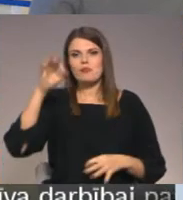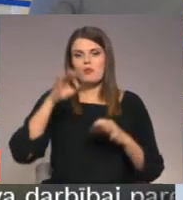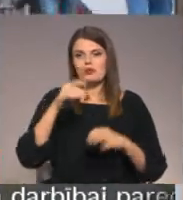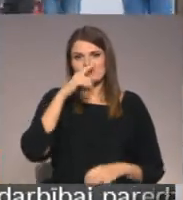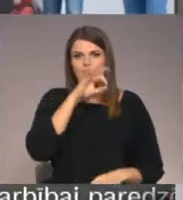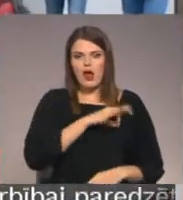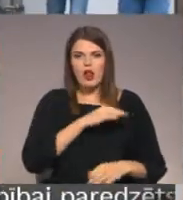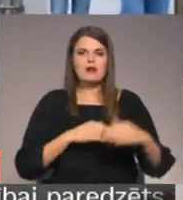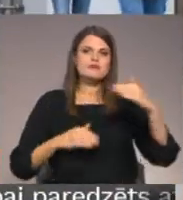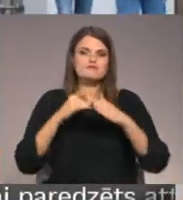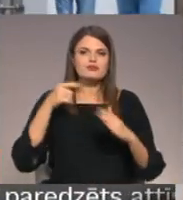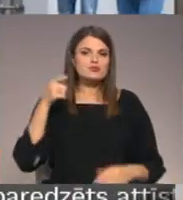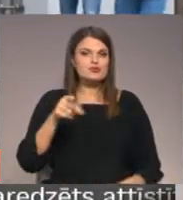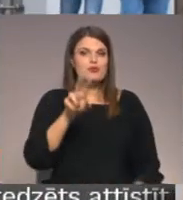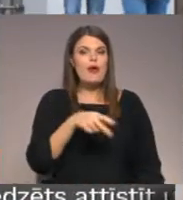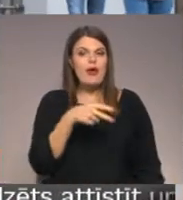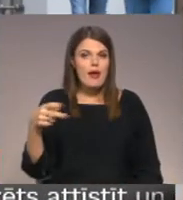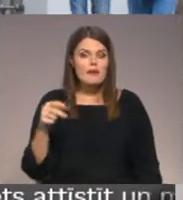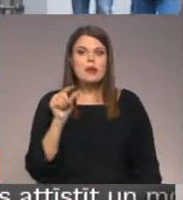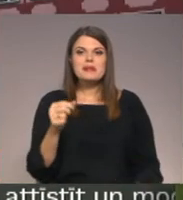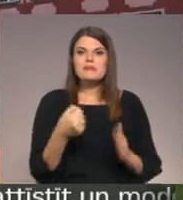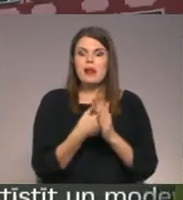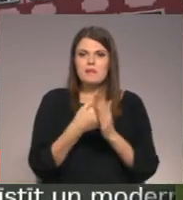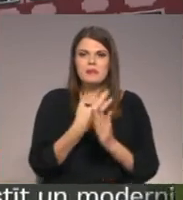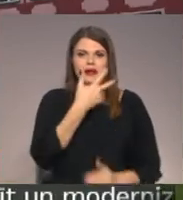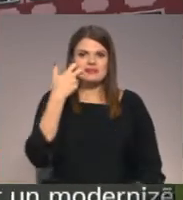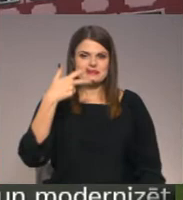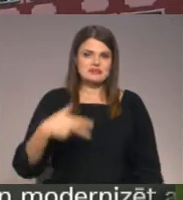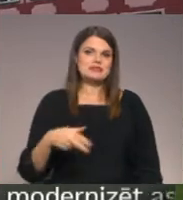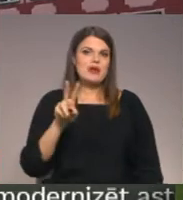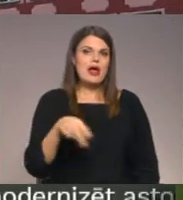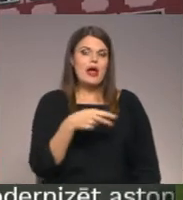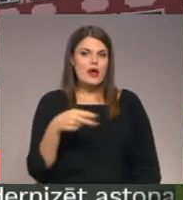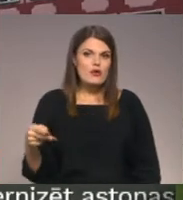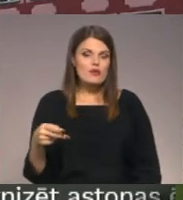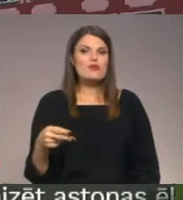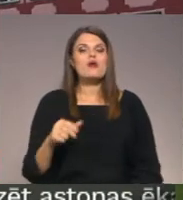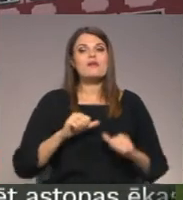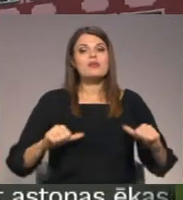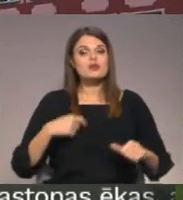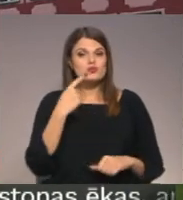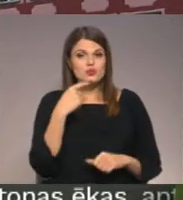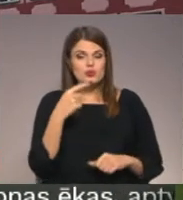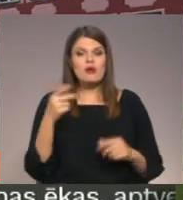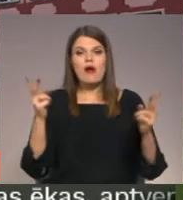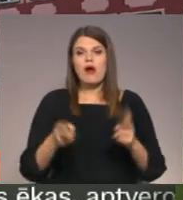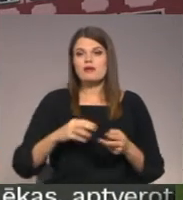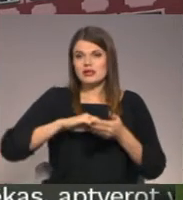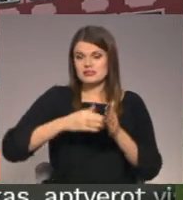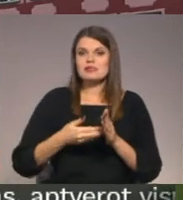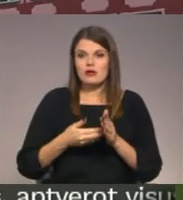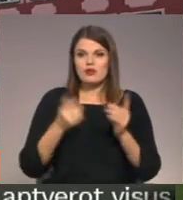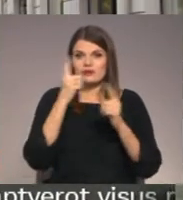nevairāk kā tūkstotis eiro. Savukārt minimālais pabalsts būs 330 eiro. Dienas tā gan norāda, tā kā ārkārtējā